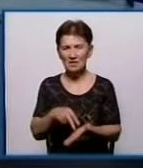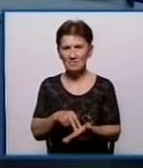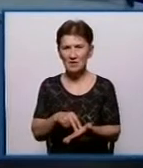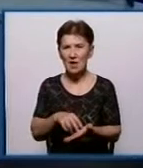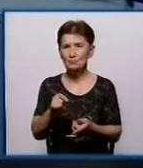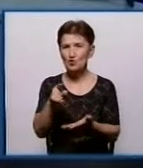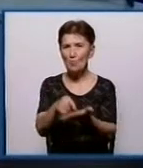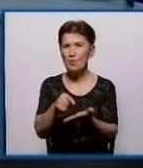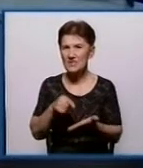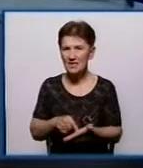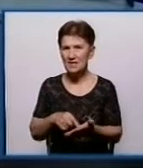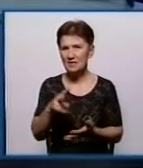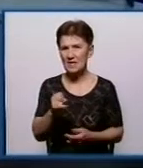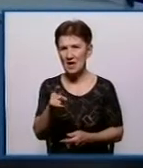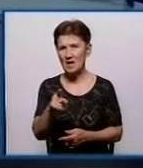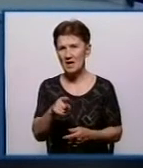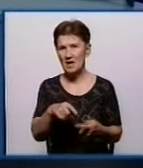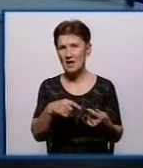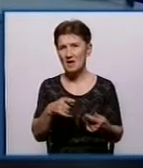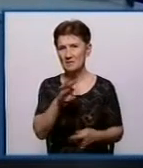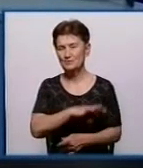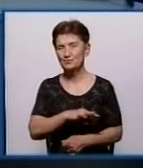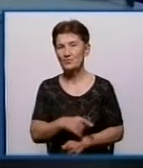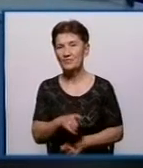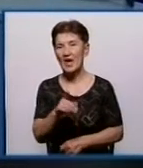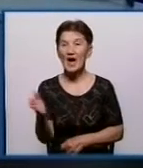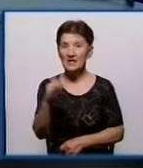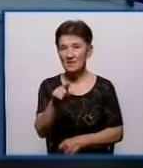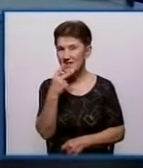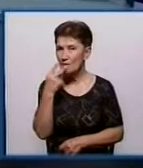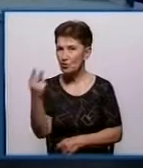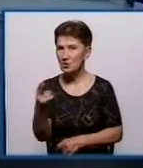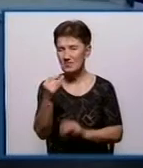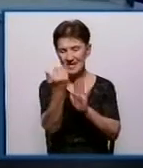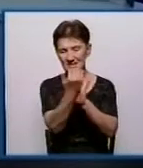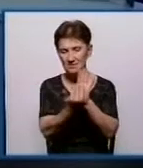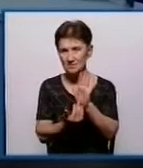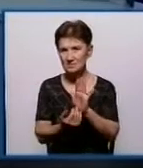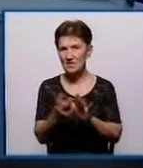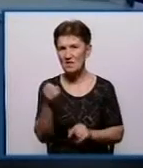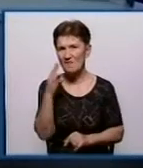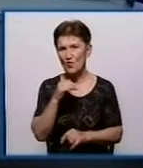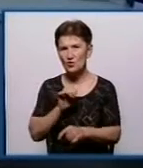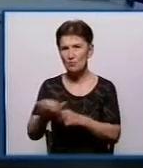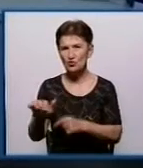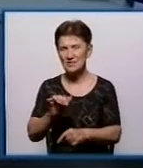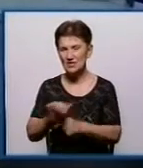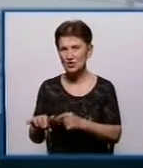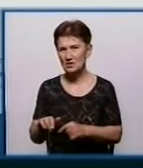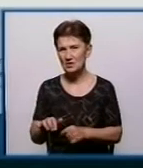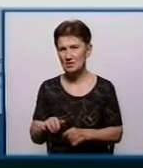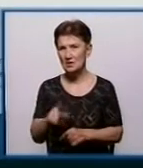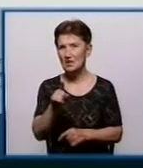поділені на реалізацію, отримується тариф. Окей. Давайте подивимося на структуру тарифу на водопостачання, сайт